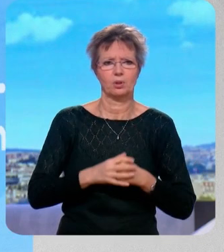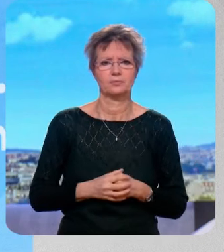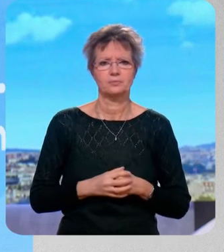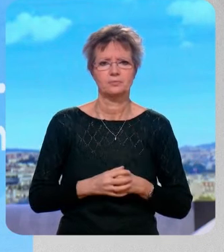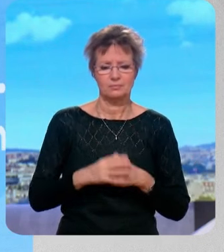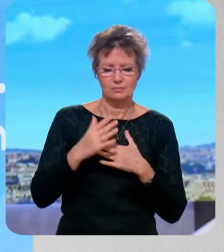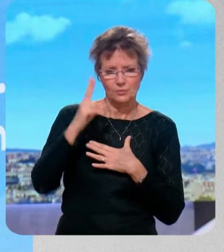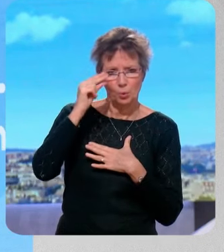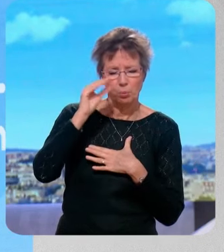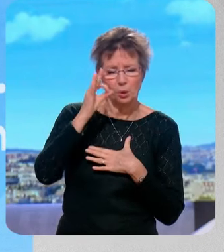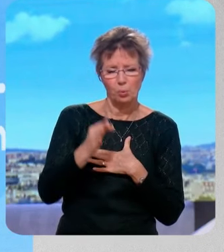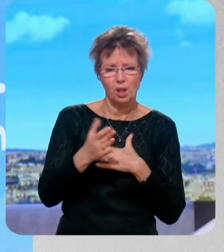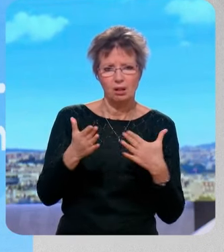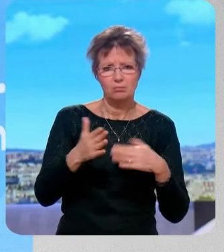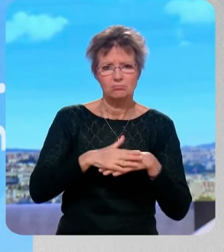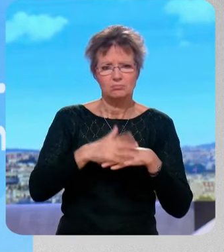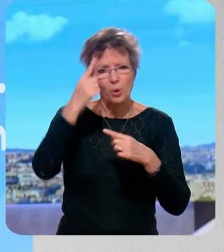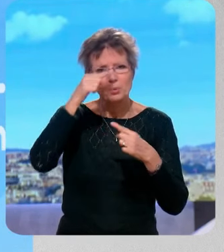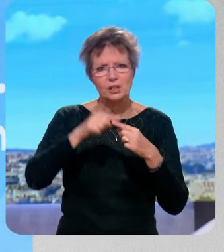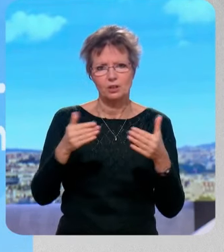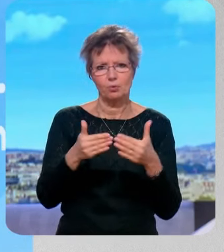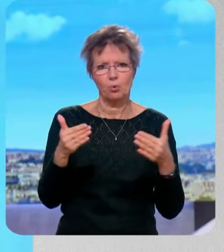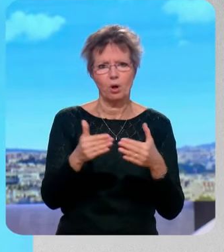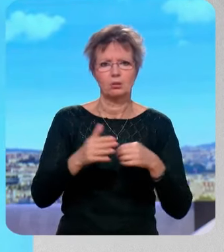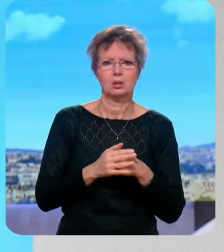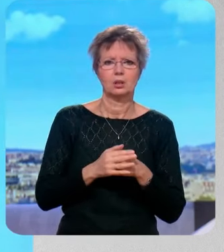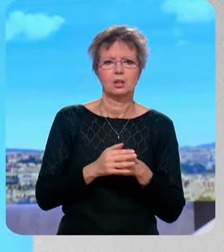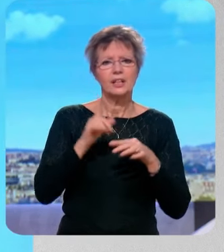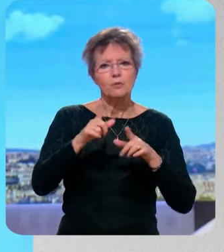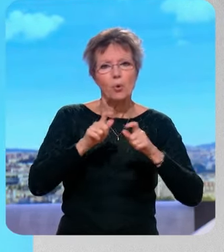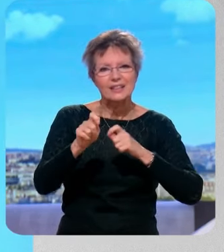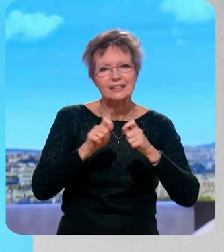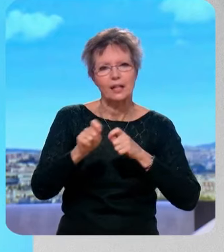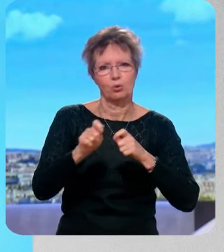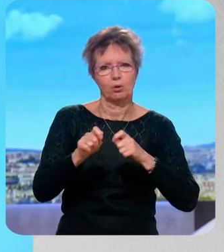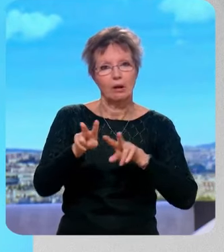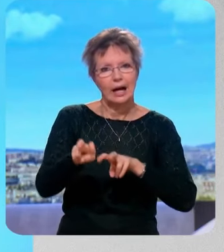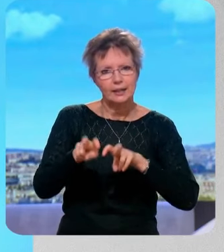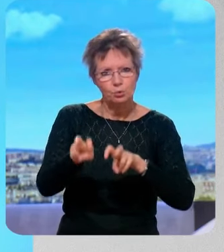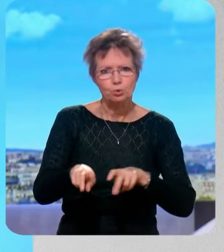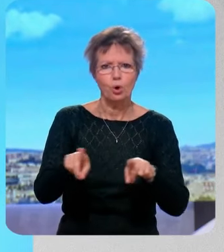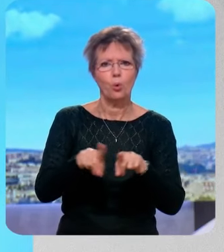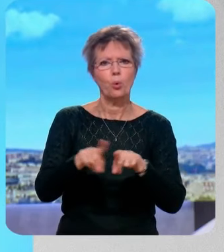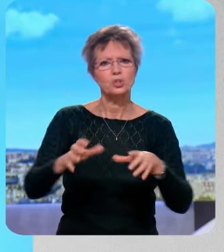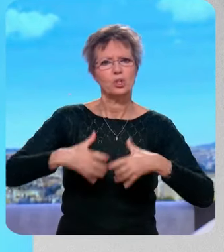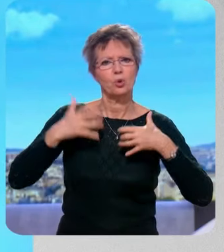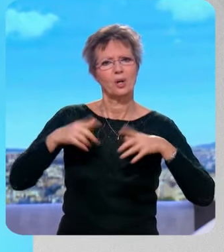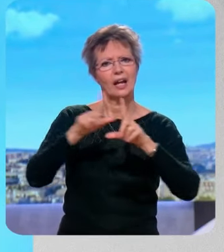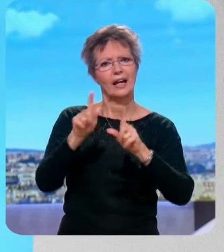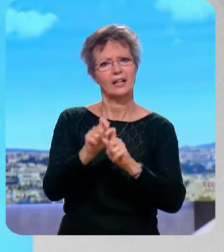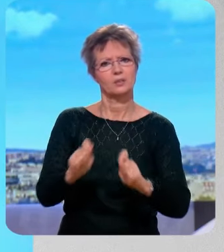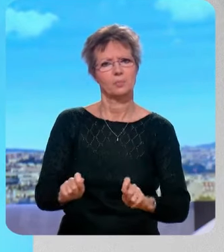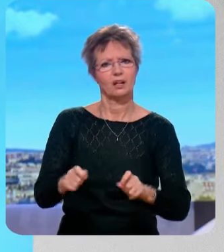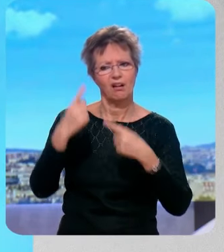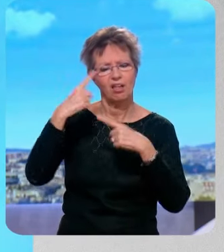'était pas l'objectif de votre question, mais l'objectif, c'est de faire en sorte qu'on puisse rentrer dans le dialogue avec les agriculteurs, de respecter leurs mouvements et leurs revendications,